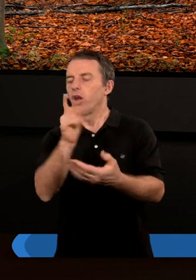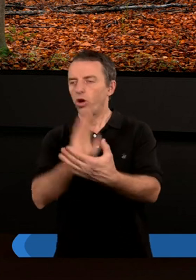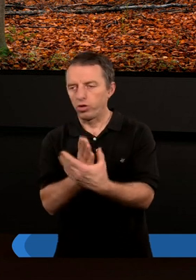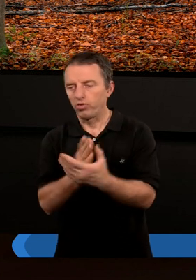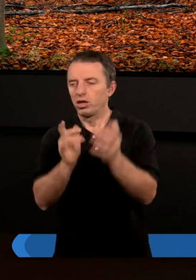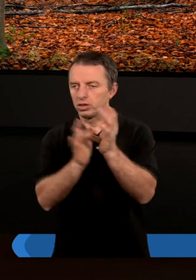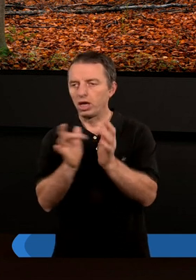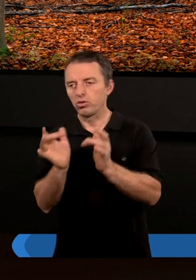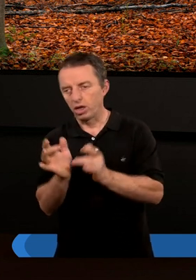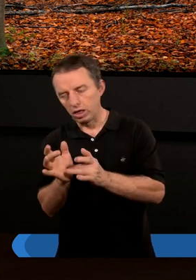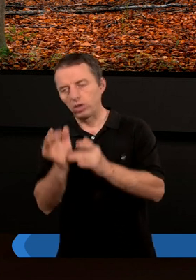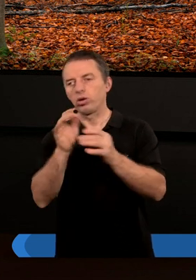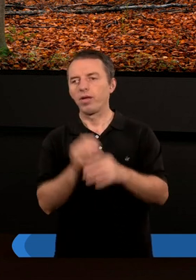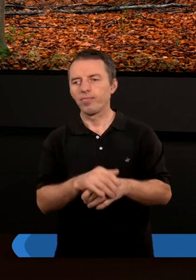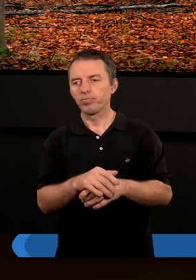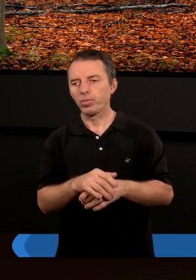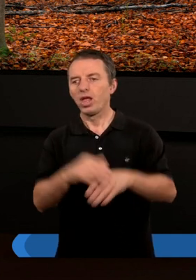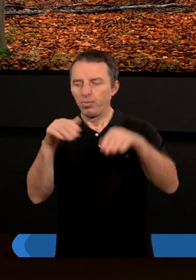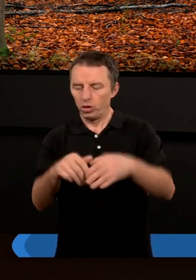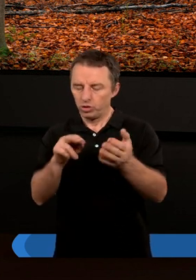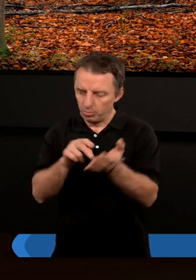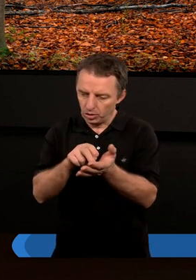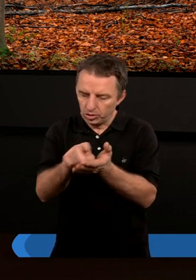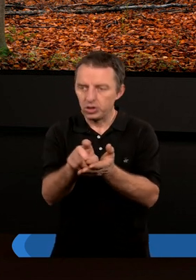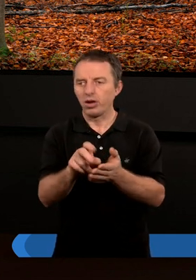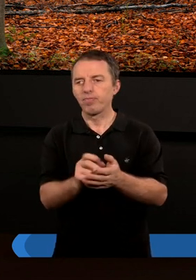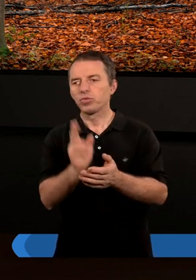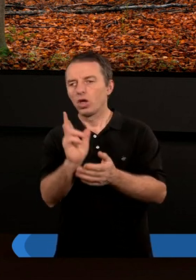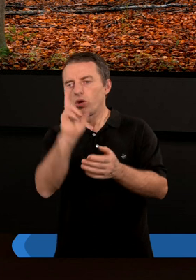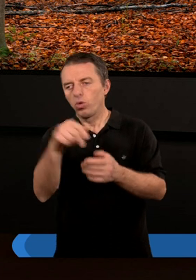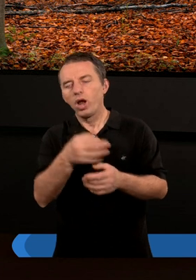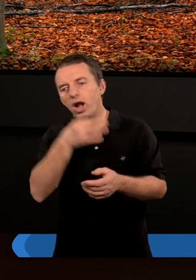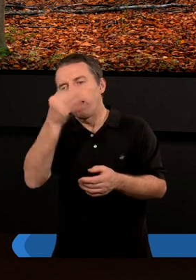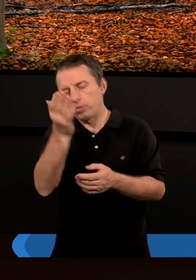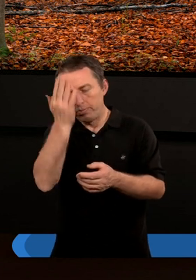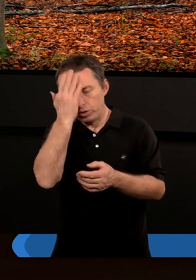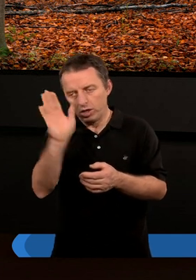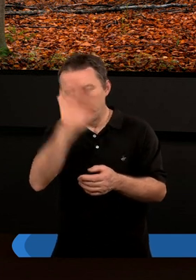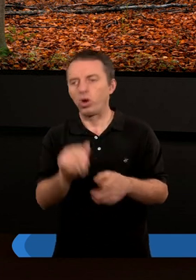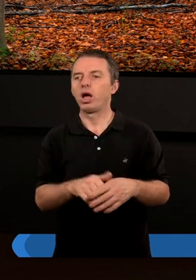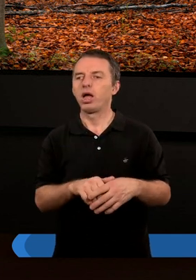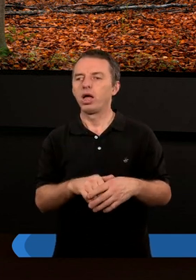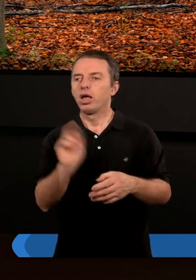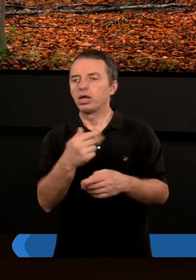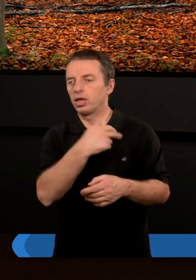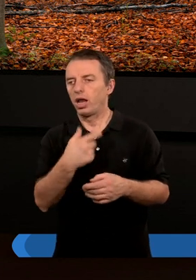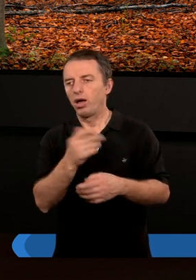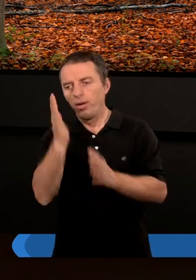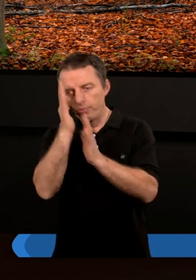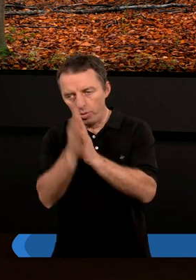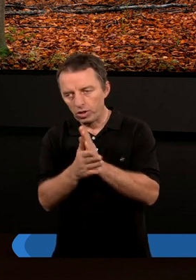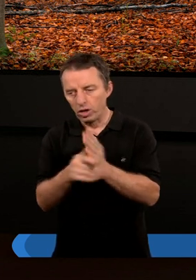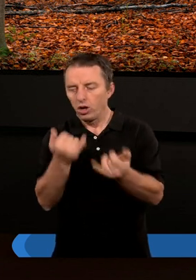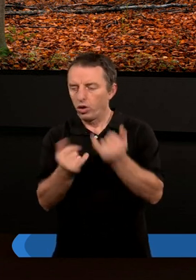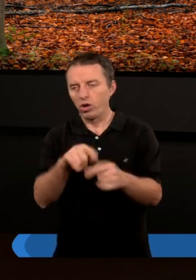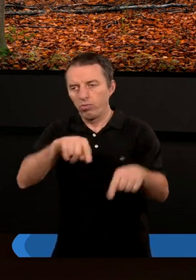to mamy orędownika Jezusa Chrystusa. Możemy iść ku lepszemu poznaniu Boga, a kiedy nam się po